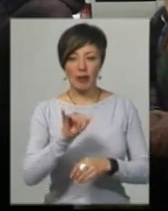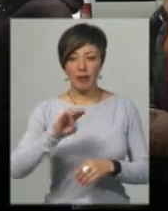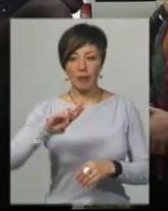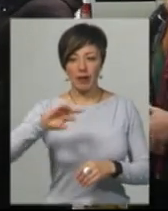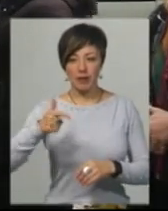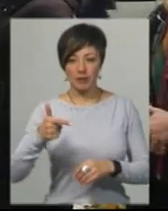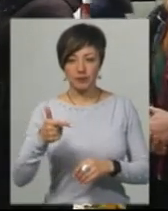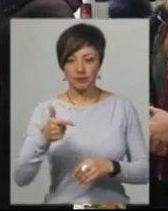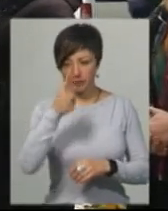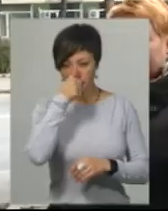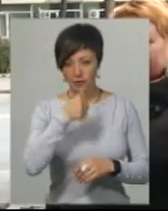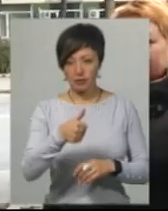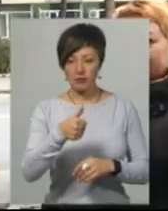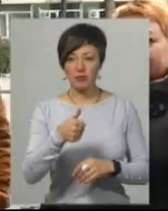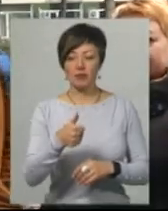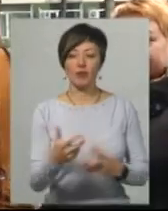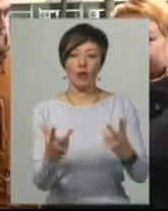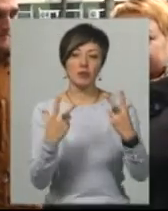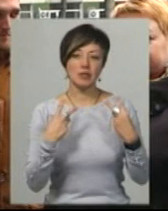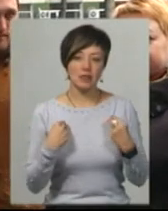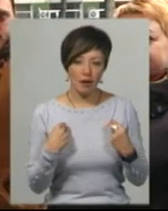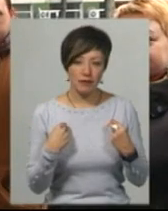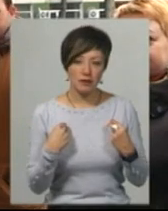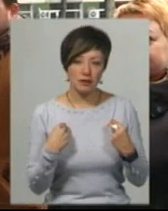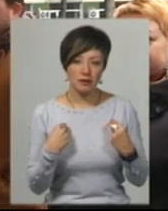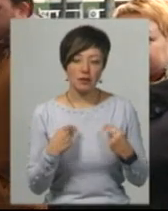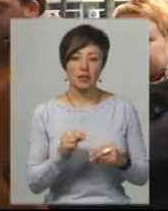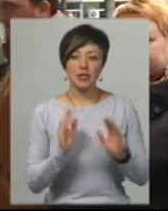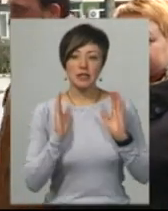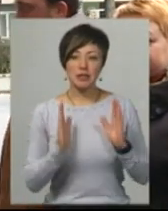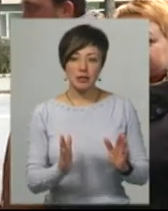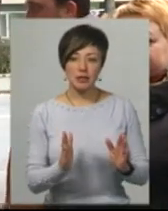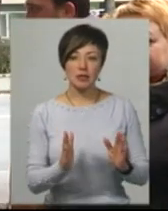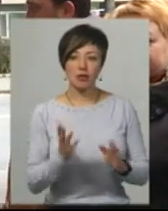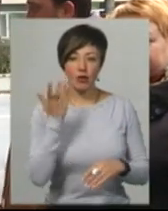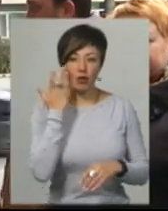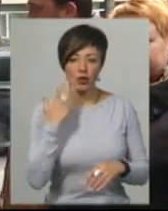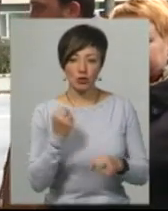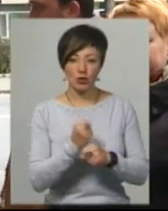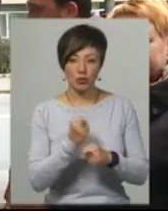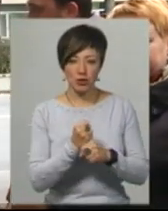здається, в липні місяці. Він нам обіцяв, що тільки зроблять прокол,